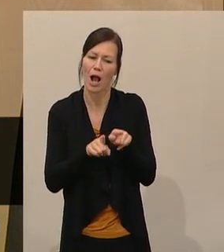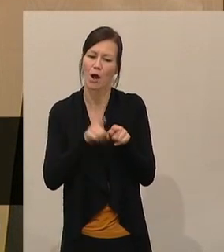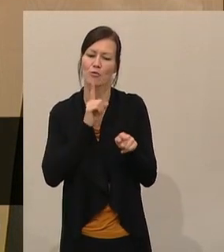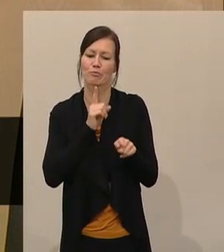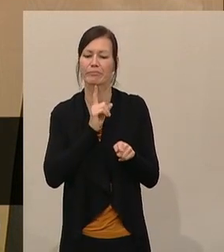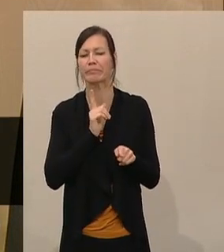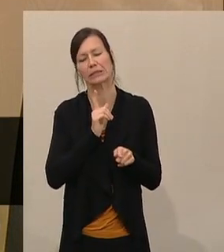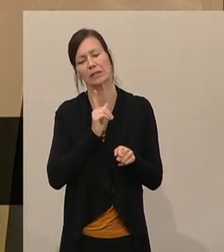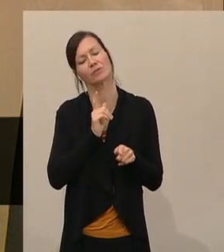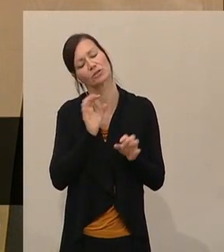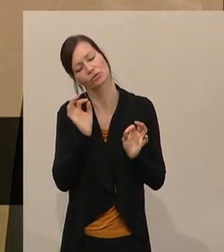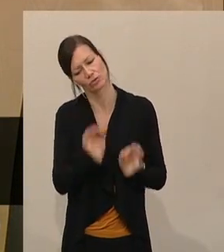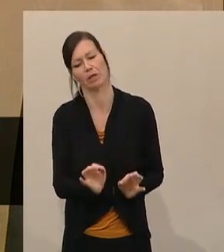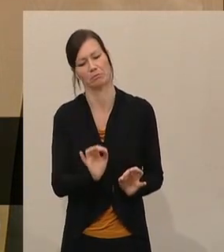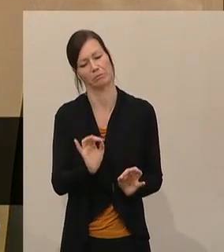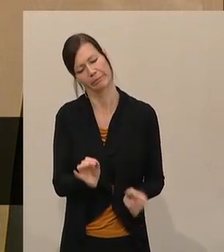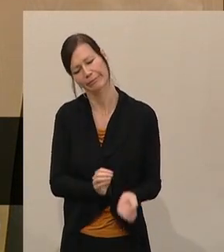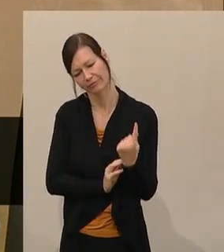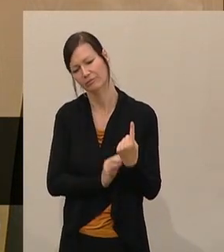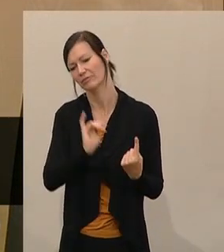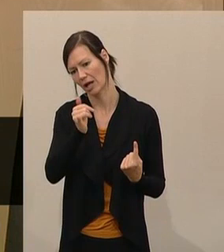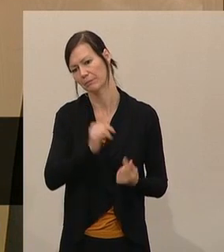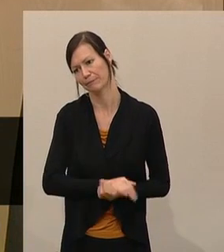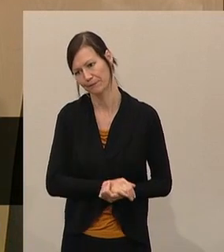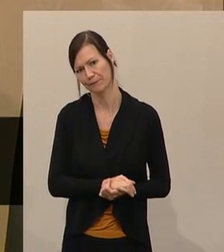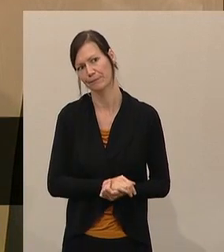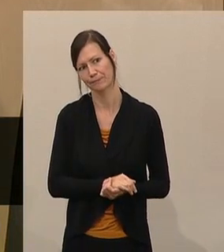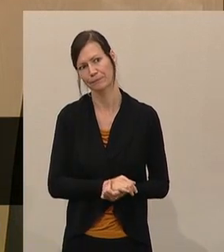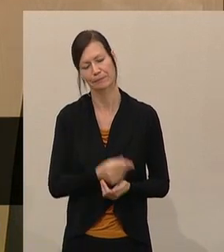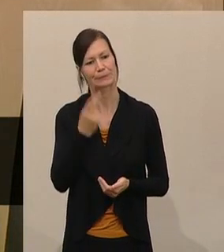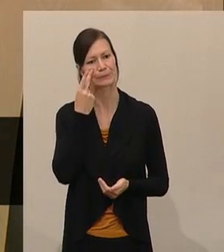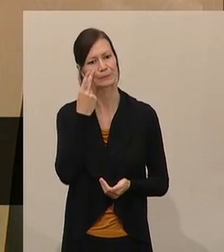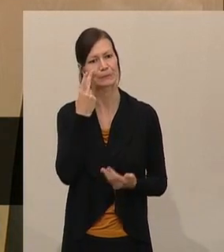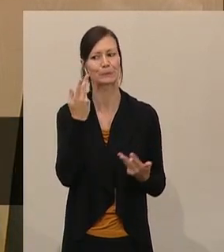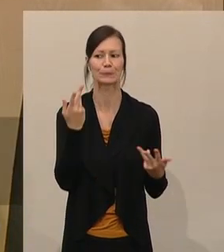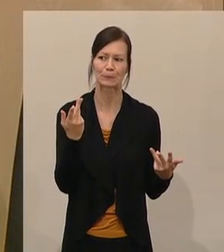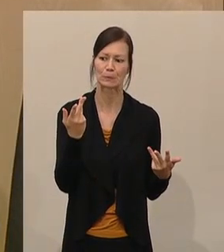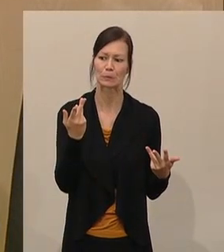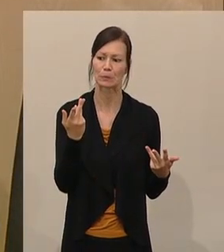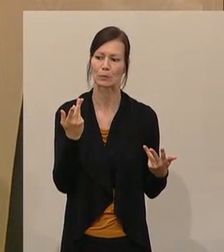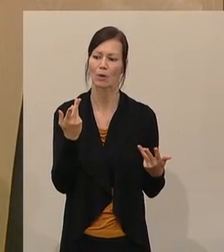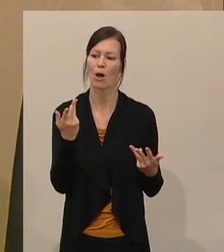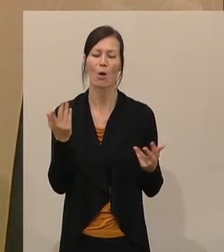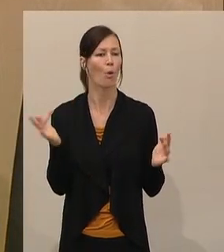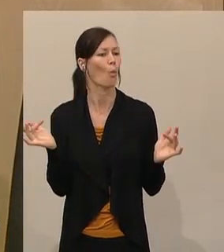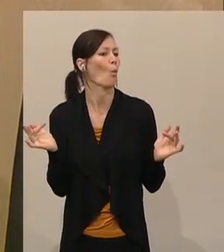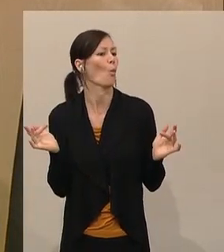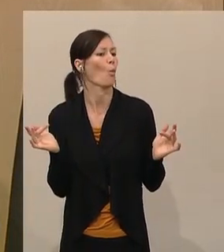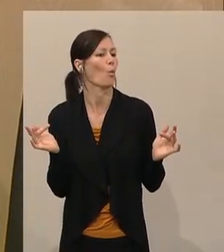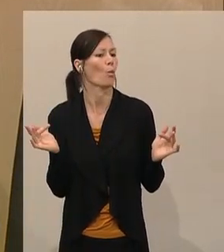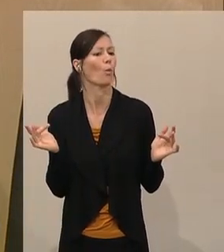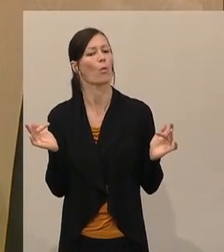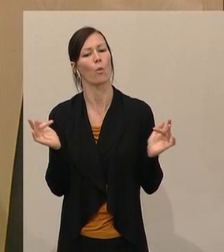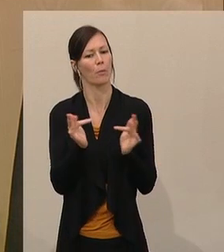auch zum Vorschein gekommen. Man hat ein bisschen den Eindruck, dass man sich natürlich von Seiten der Opposition aus